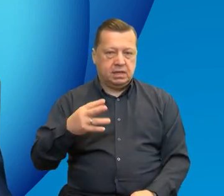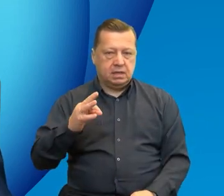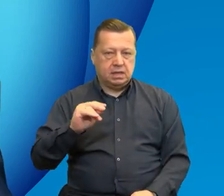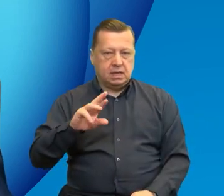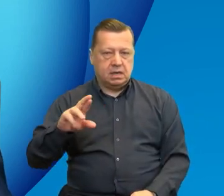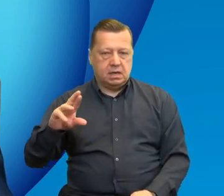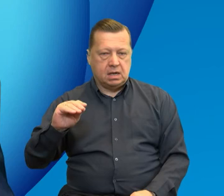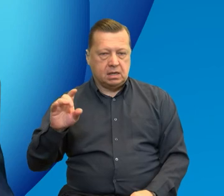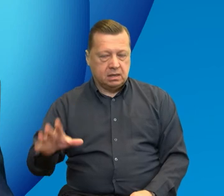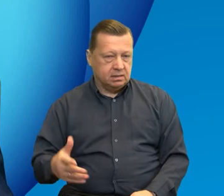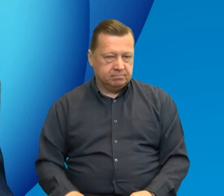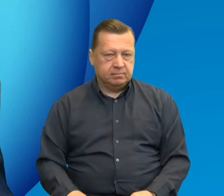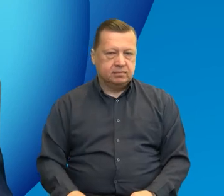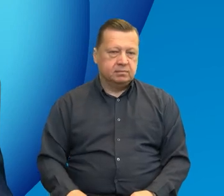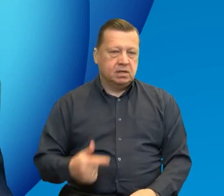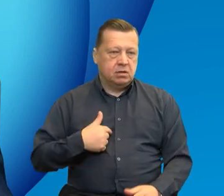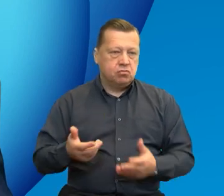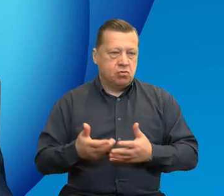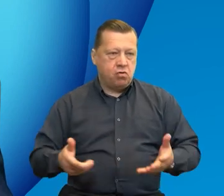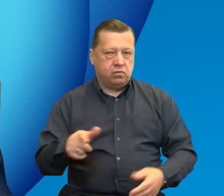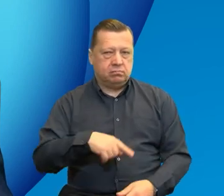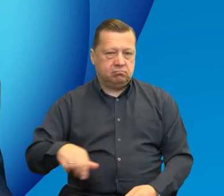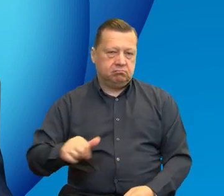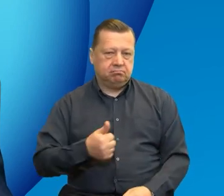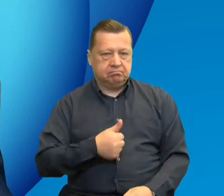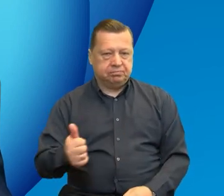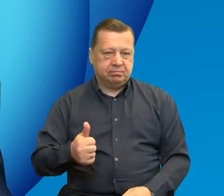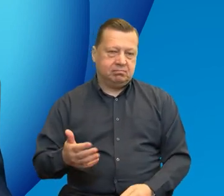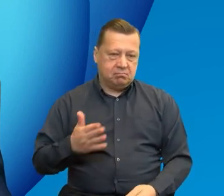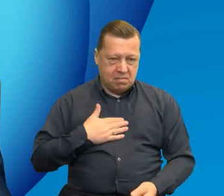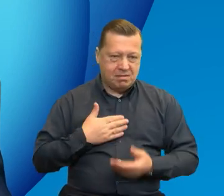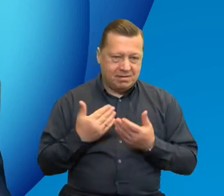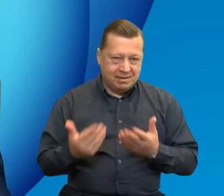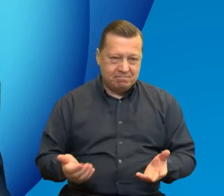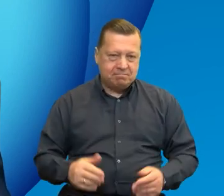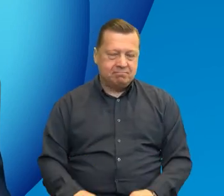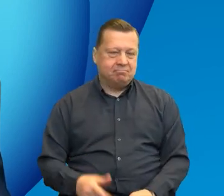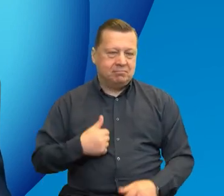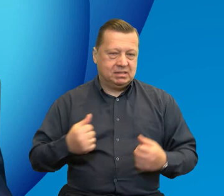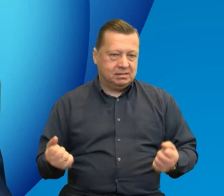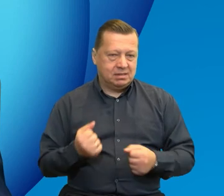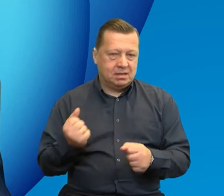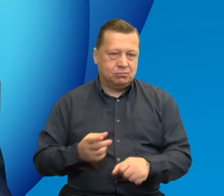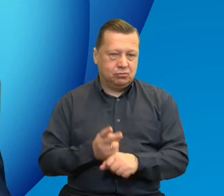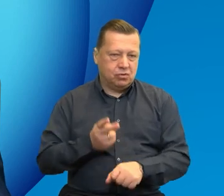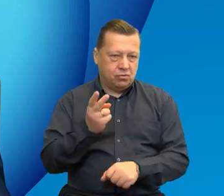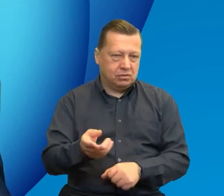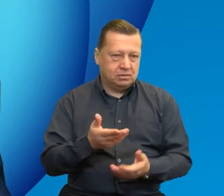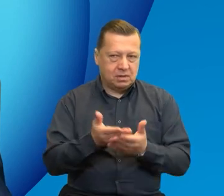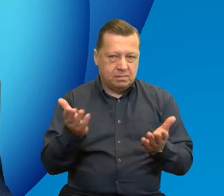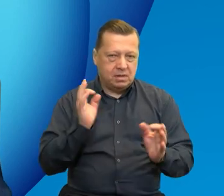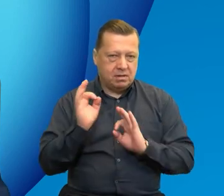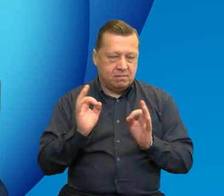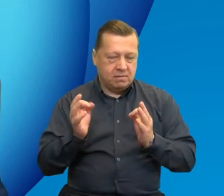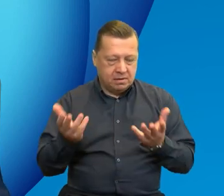Jesteśmy w bardzo doborowym towarzystwie. Staramy się Państwu dzisiaj udostępnić wszystkie, dzisiaj dostępne